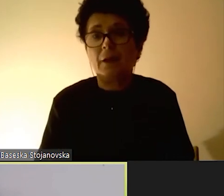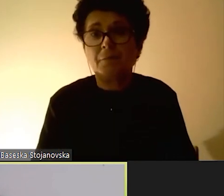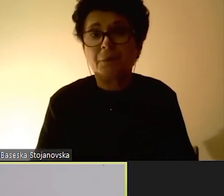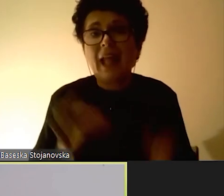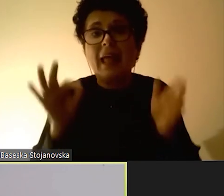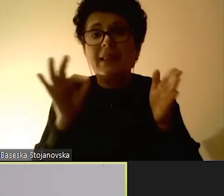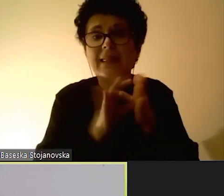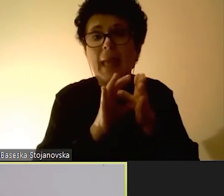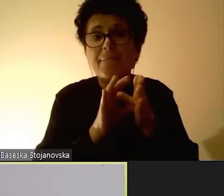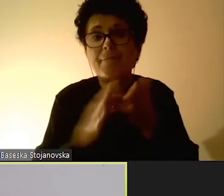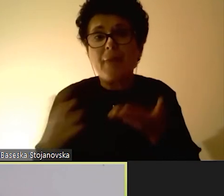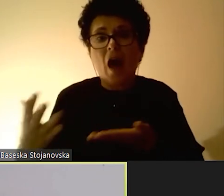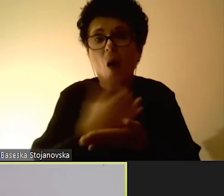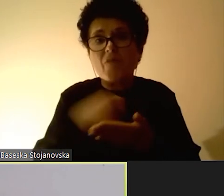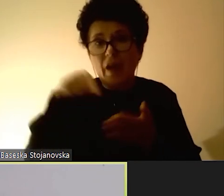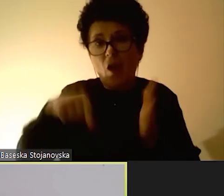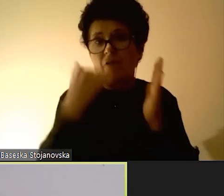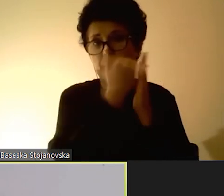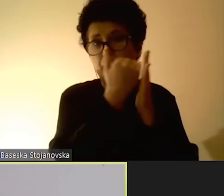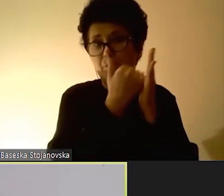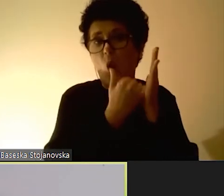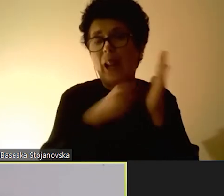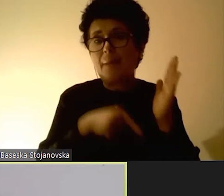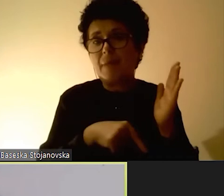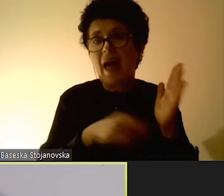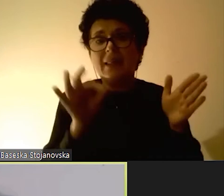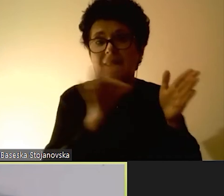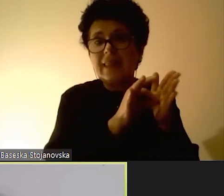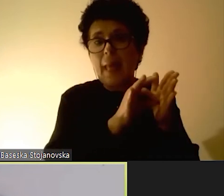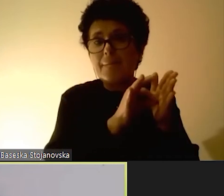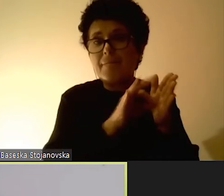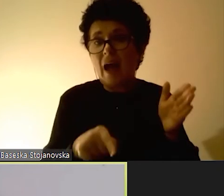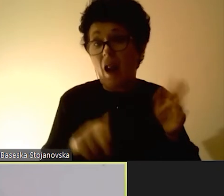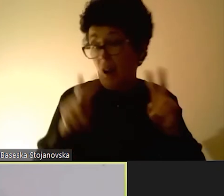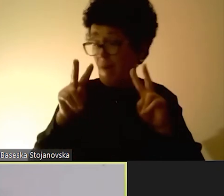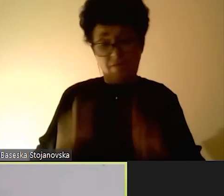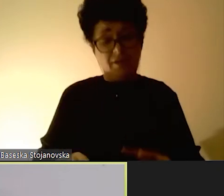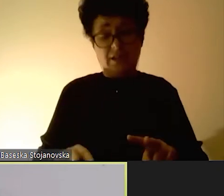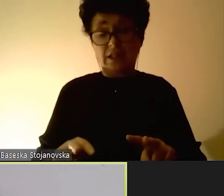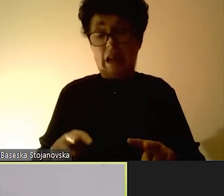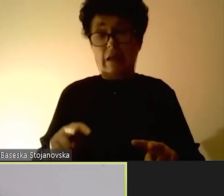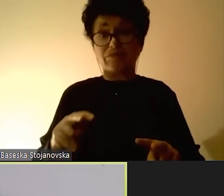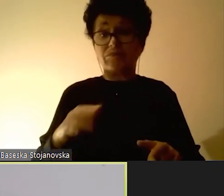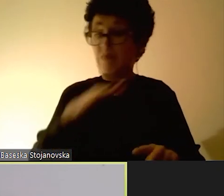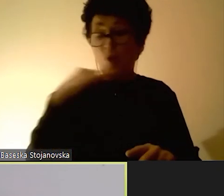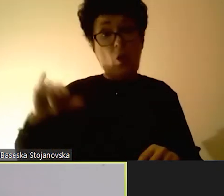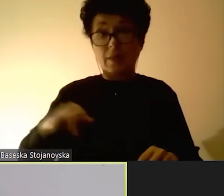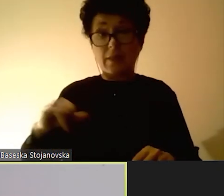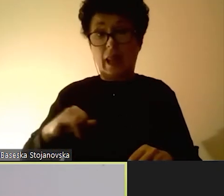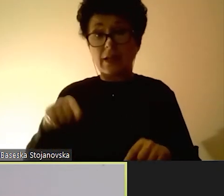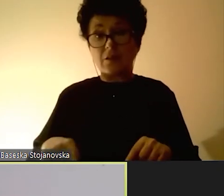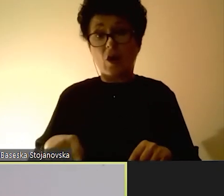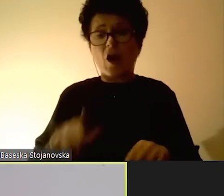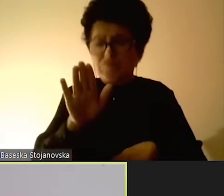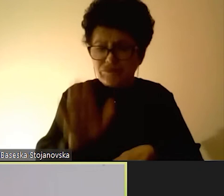Темите кои што ги обфака оваа програма се теми кои што на вистина ка ни предизвикуваат интерес, и кои што